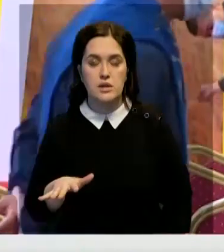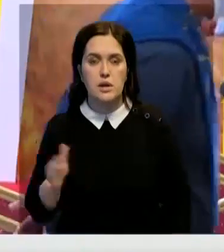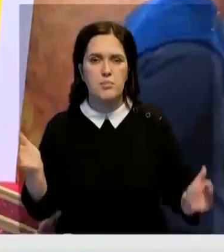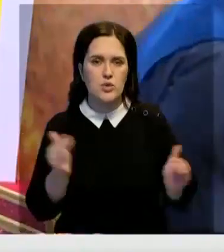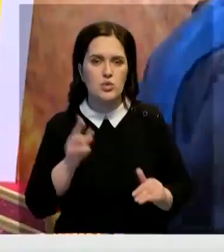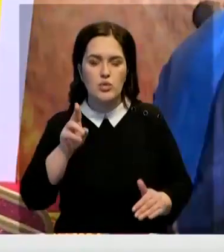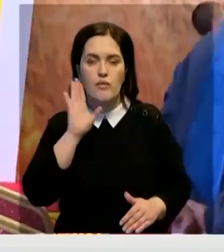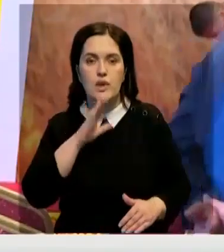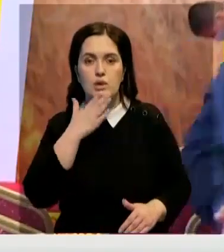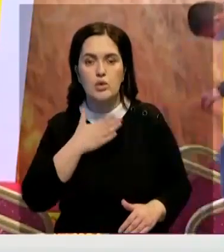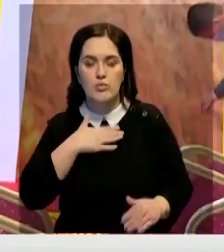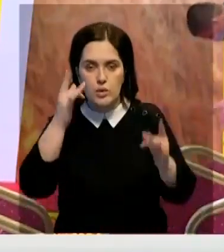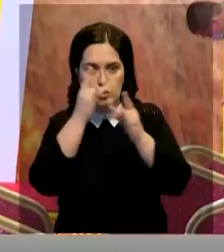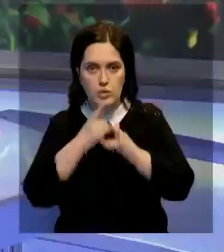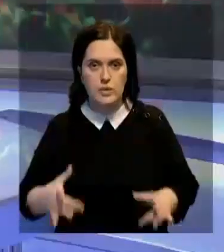культур.